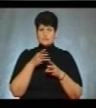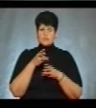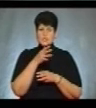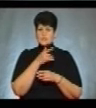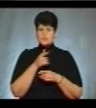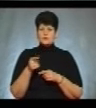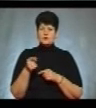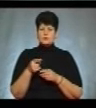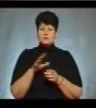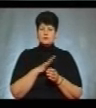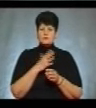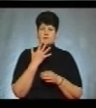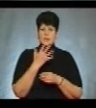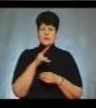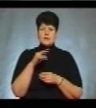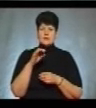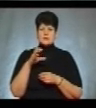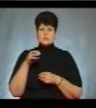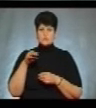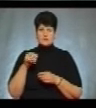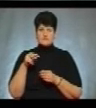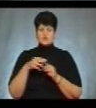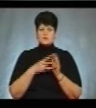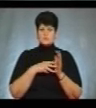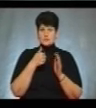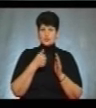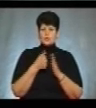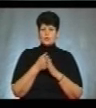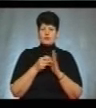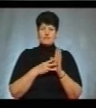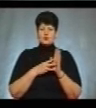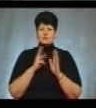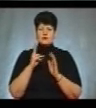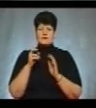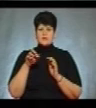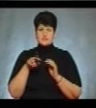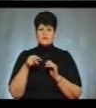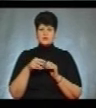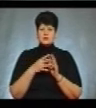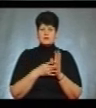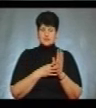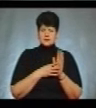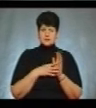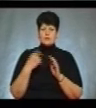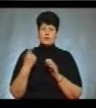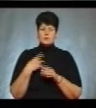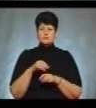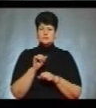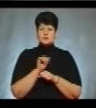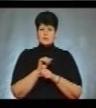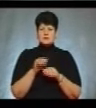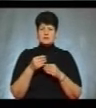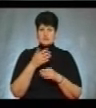у Тернополі тривав з 5 листопада 2018 року до 8 квітня 2019-го. В області припинили